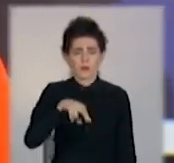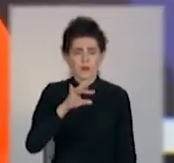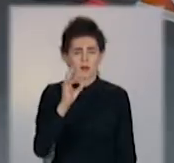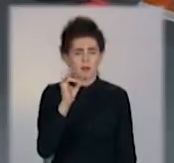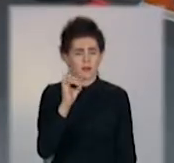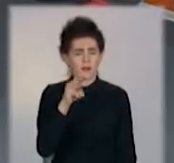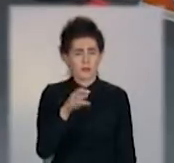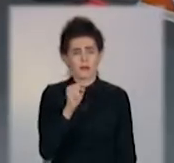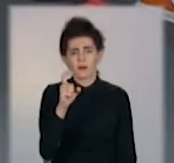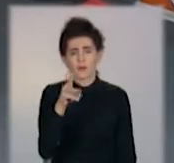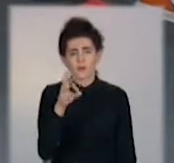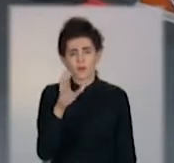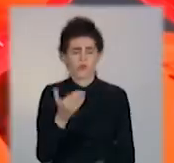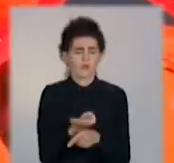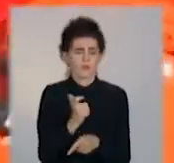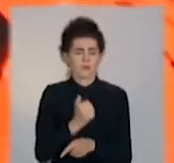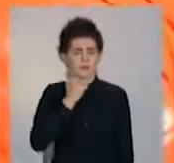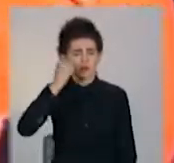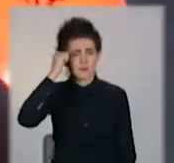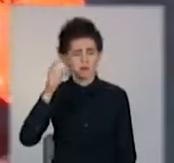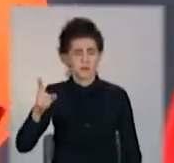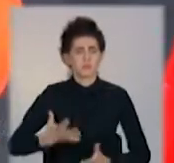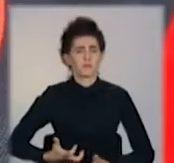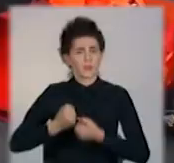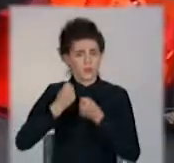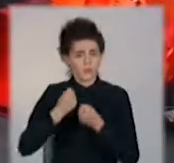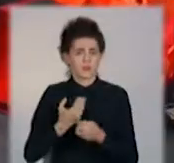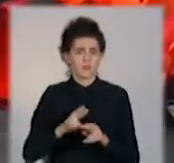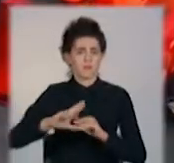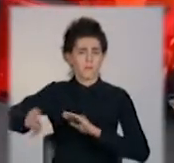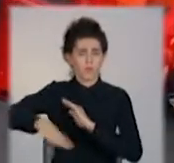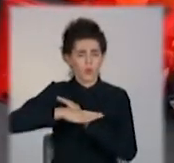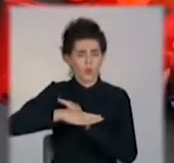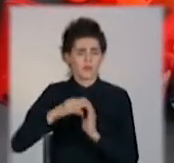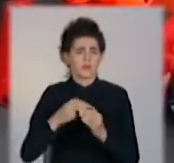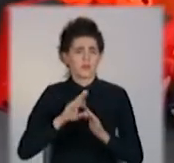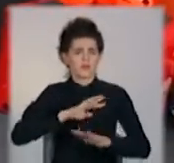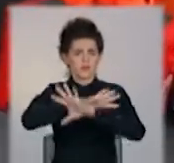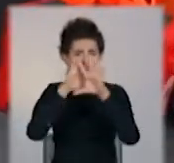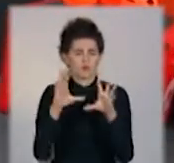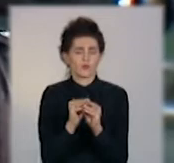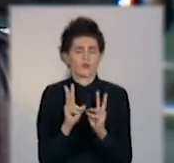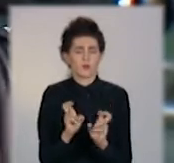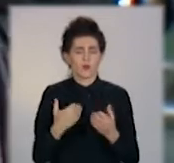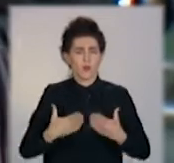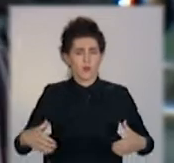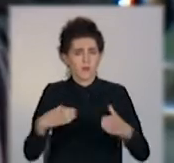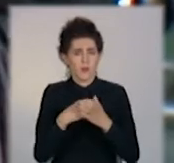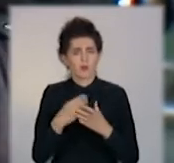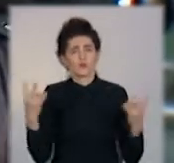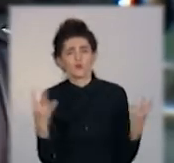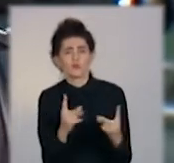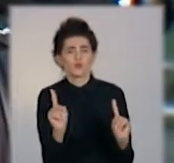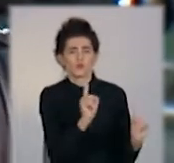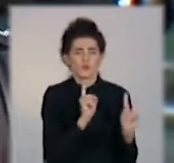різних ініціативах. Ми дуже вдячні, що наші колеги з фонду розділяють потреби